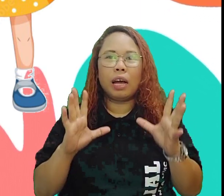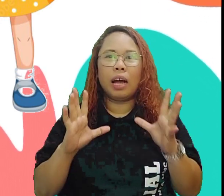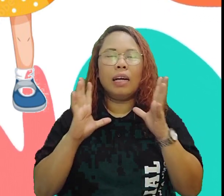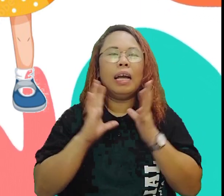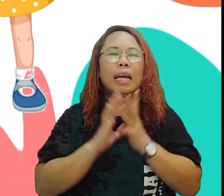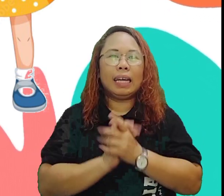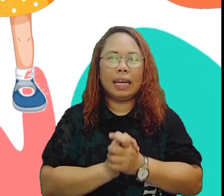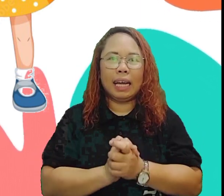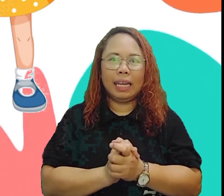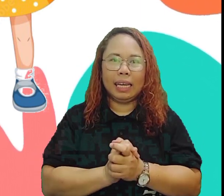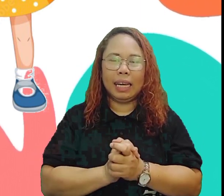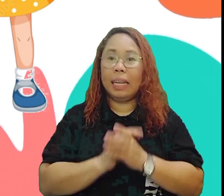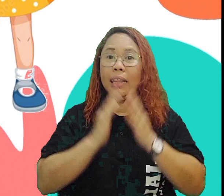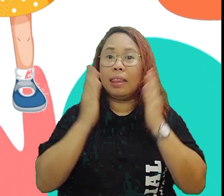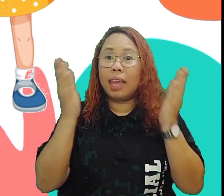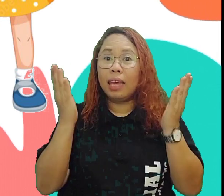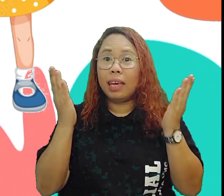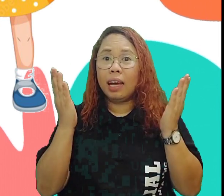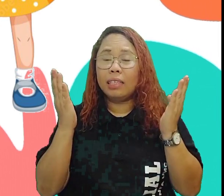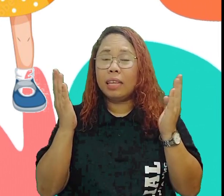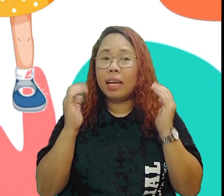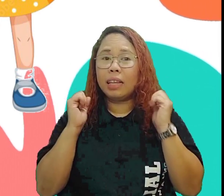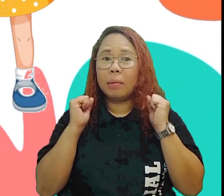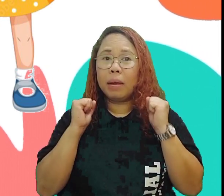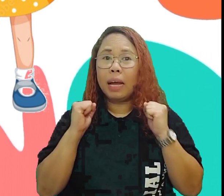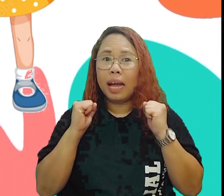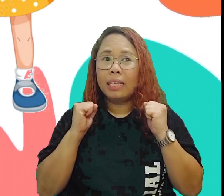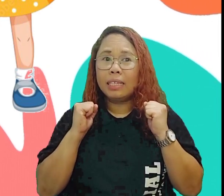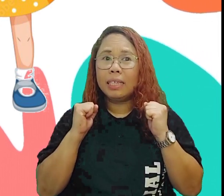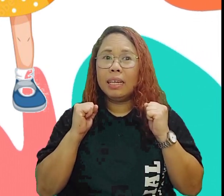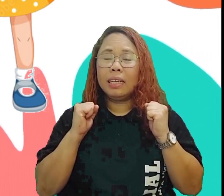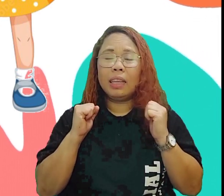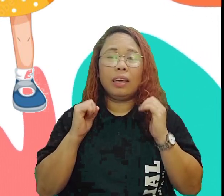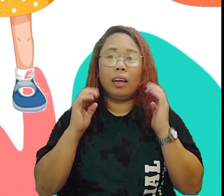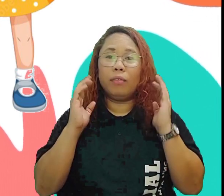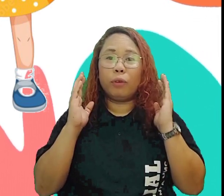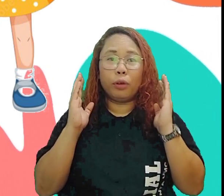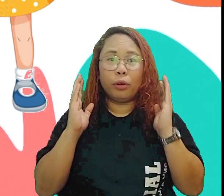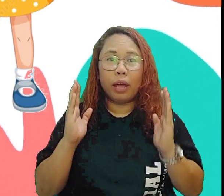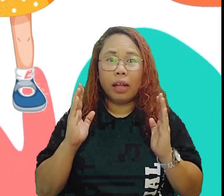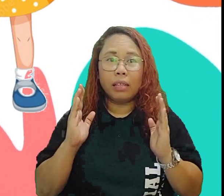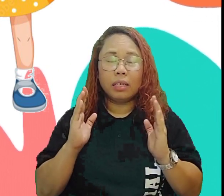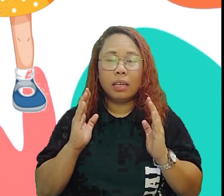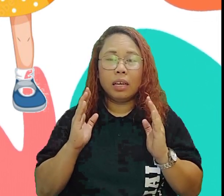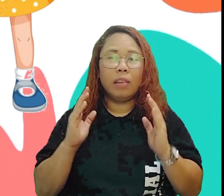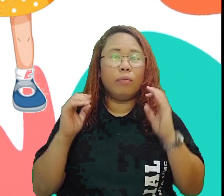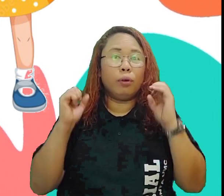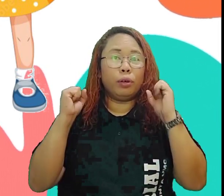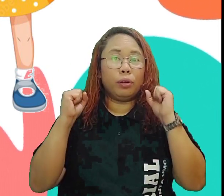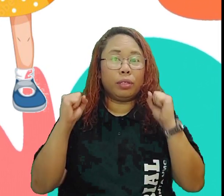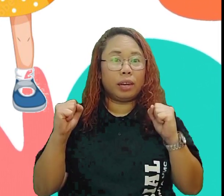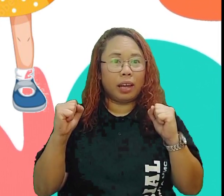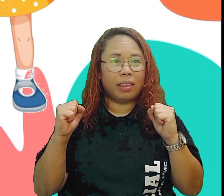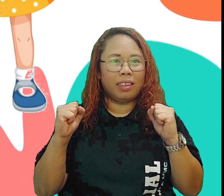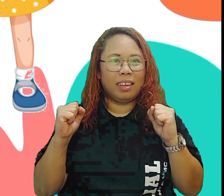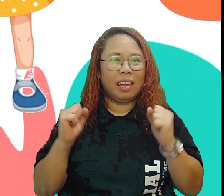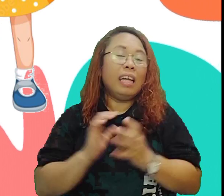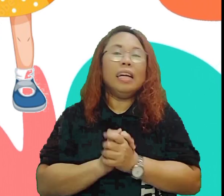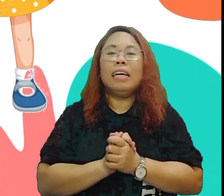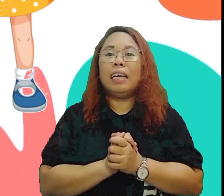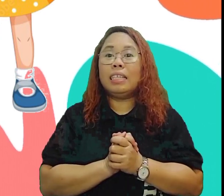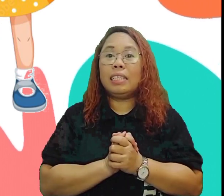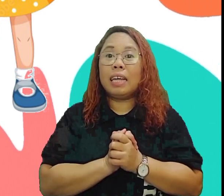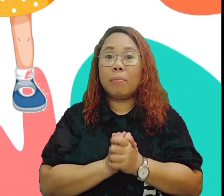Maranasan nyo na ang kagalingan and thank God sa lahat ng malakas. Thank God for your health and for your strength.